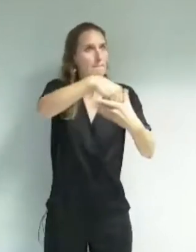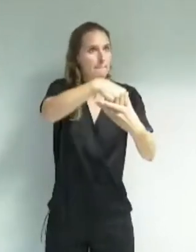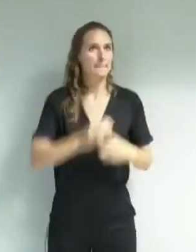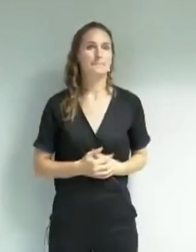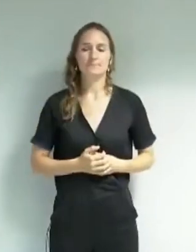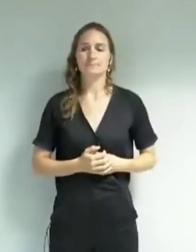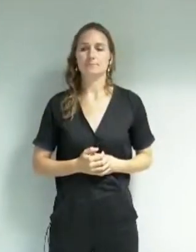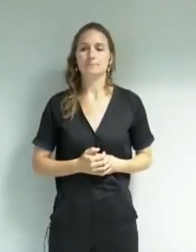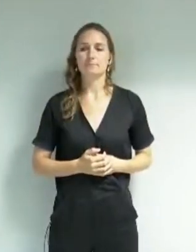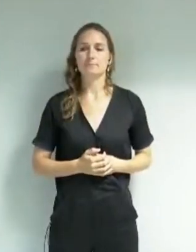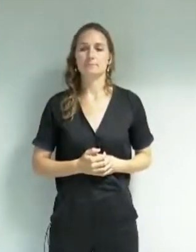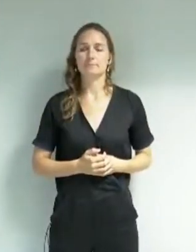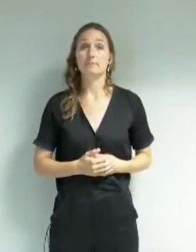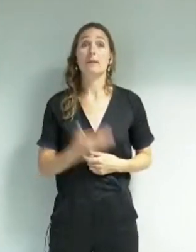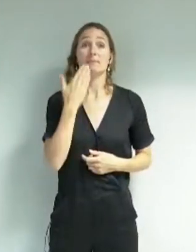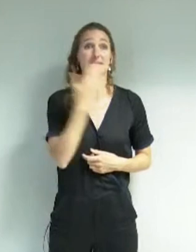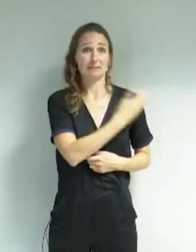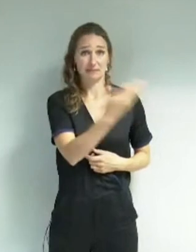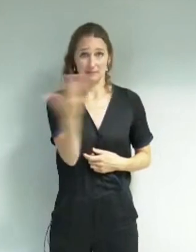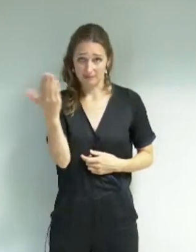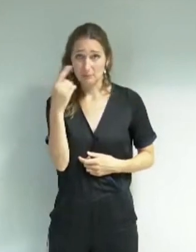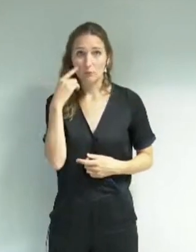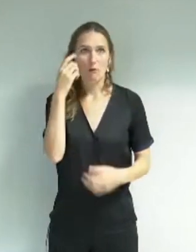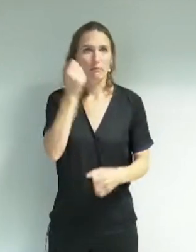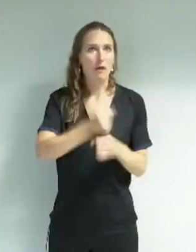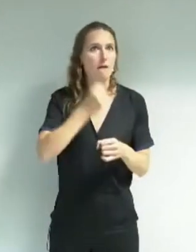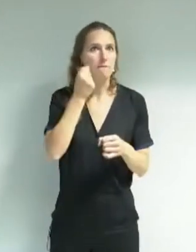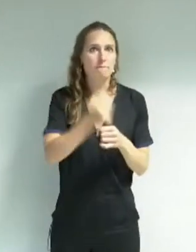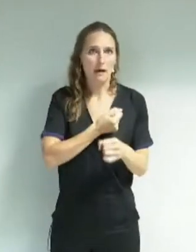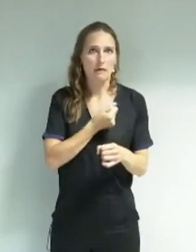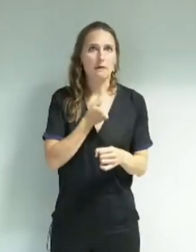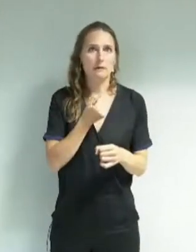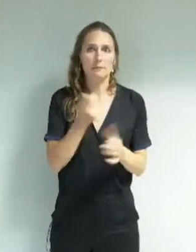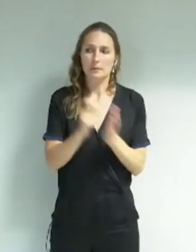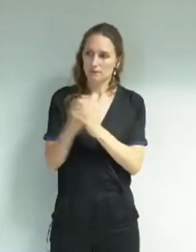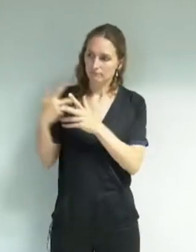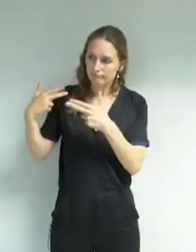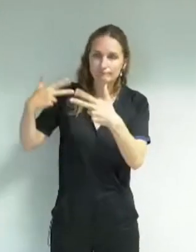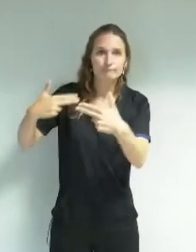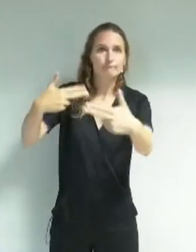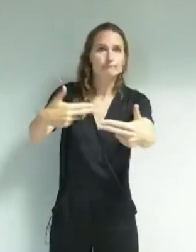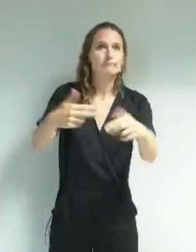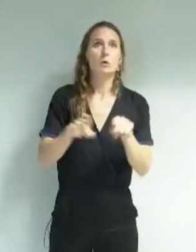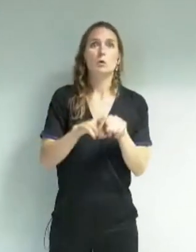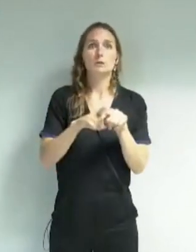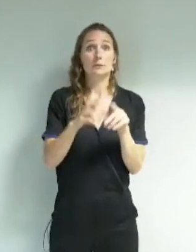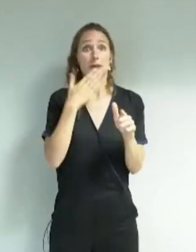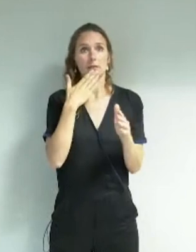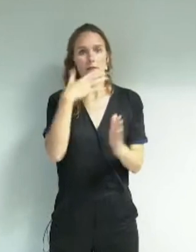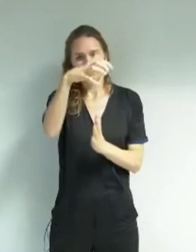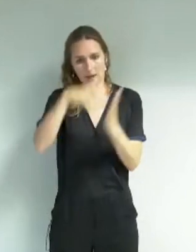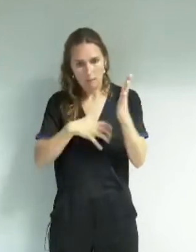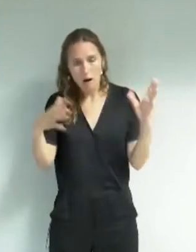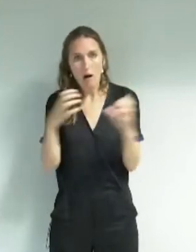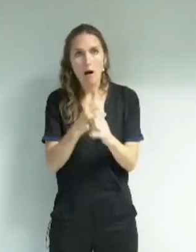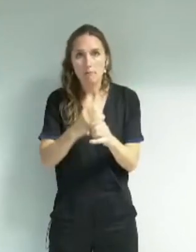Merci beaucoup à vous, la fois pour ce travail effectué durant cette séance ainsi que pour cette restitution. On